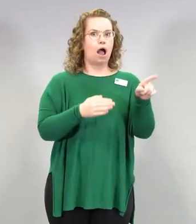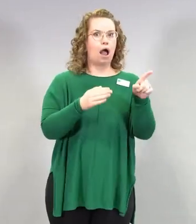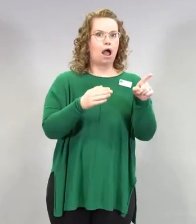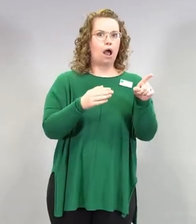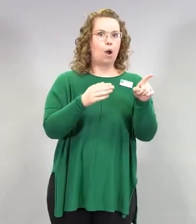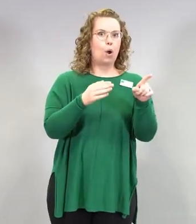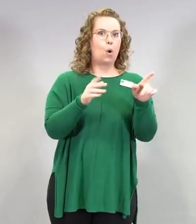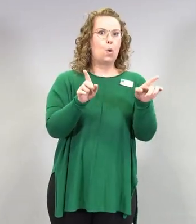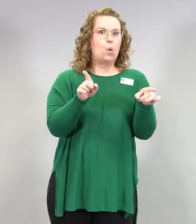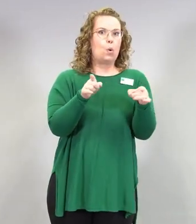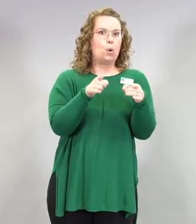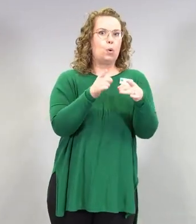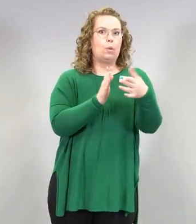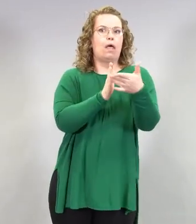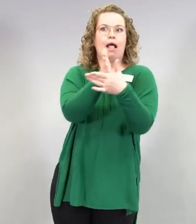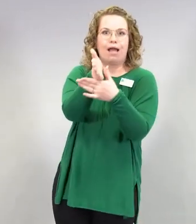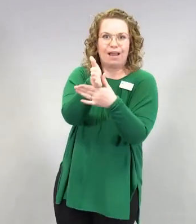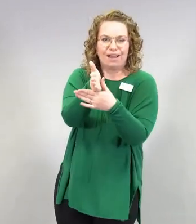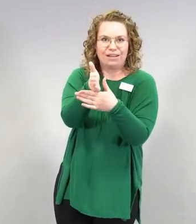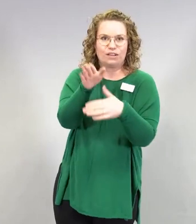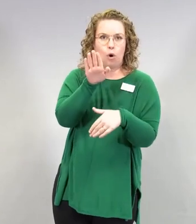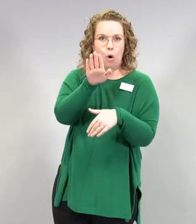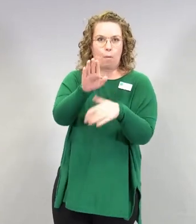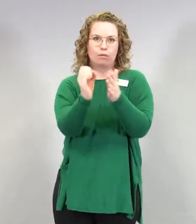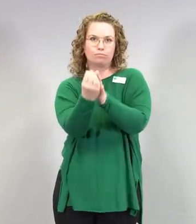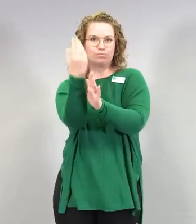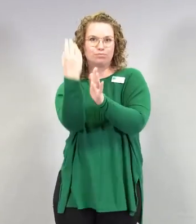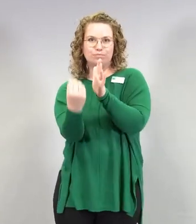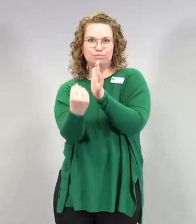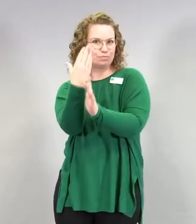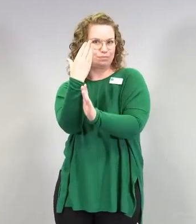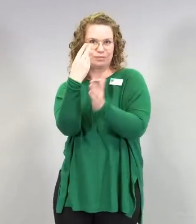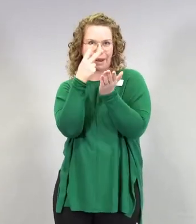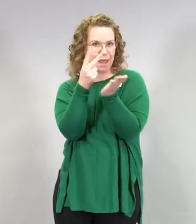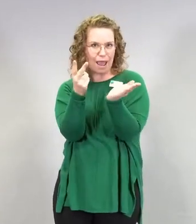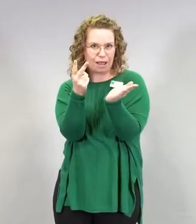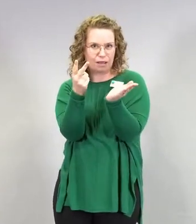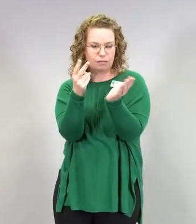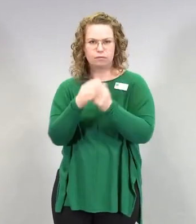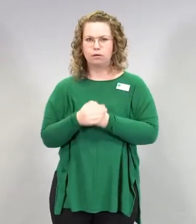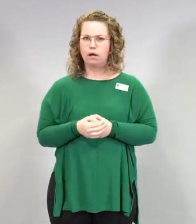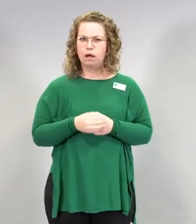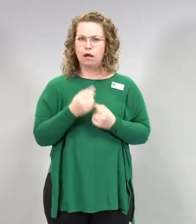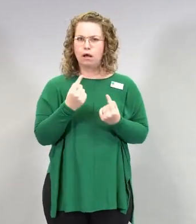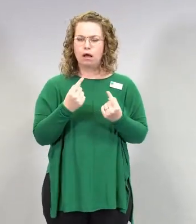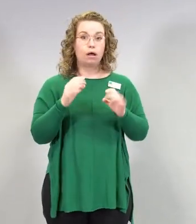jako ei vielä näy ainakaan täällä. Näkyykö nyt?